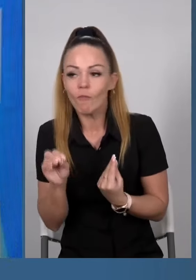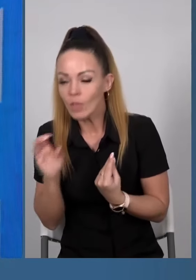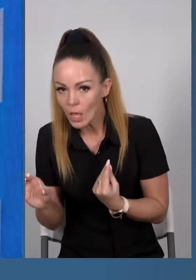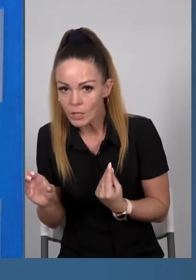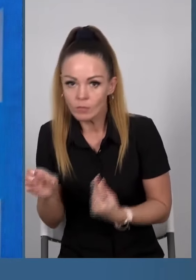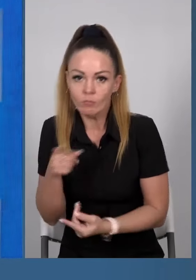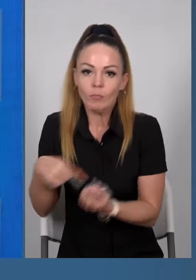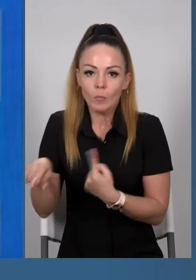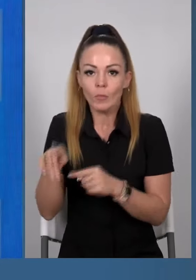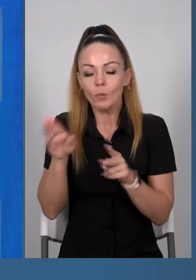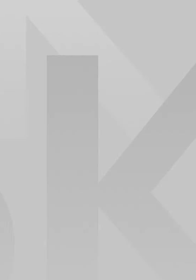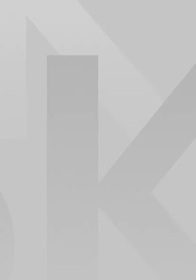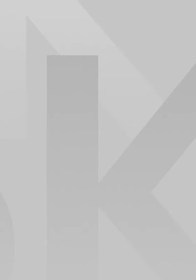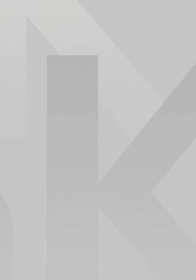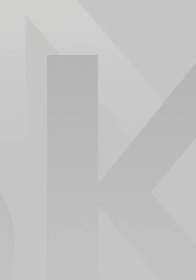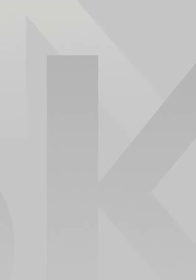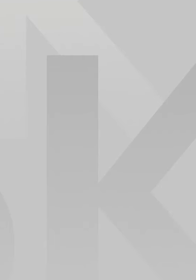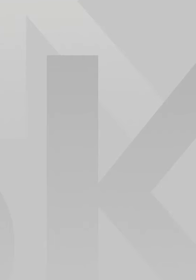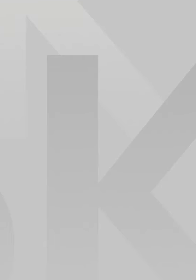розглядати їх прохання.